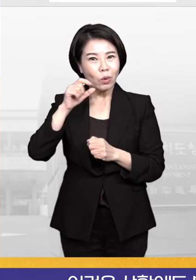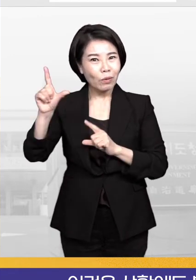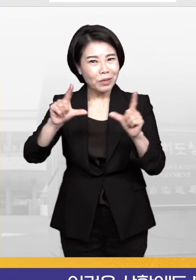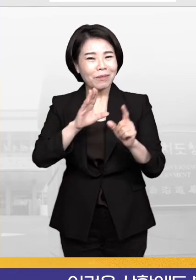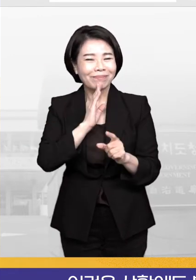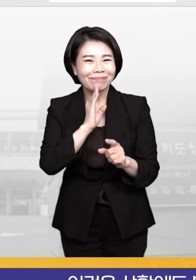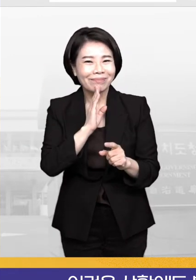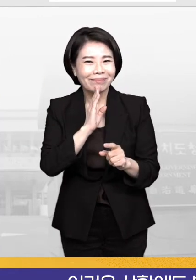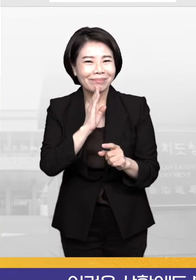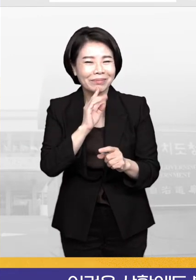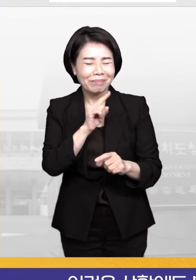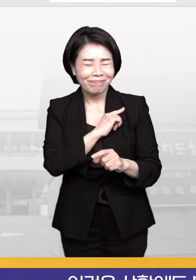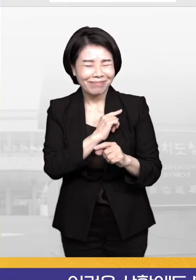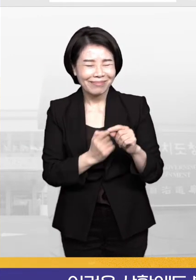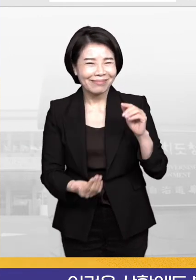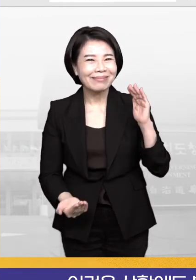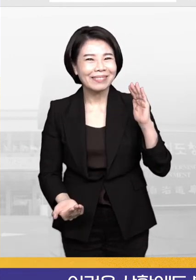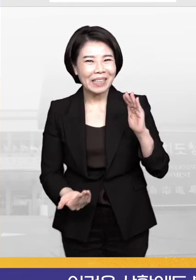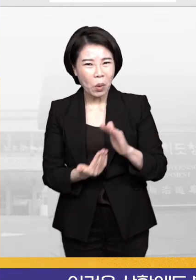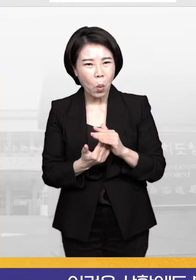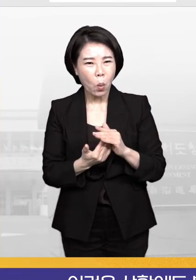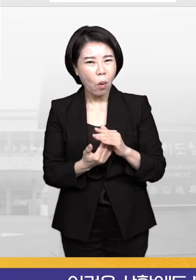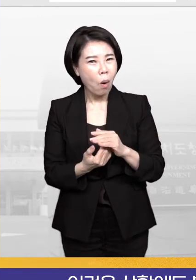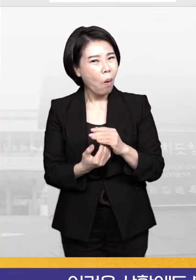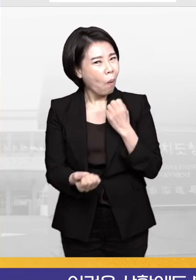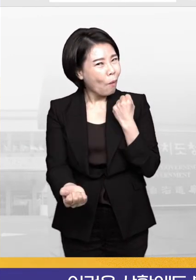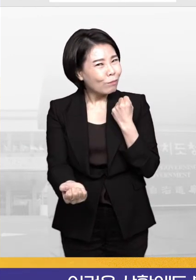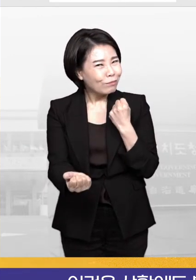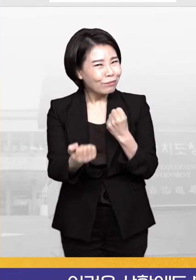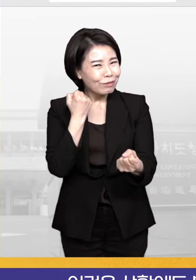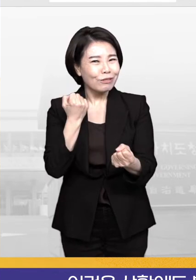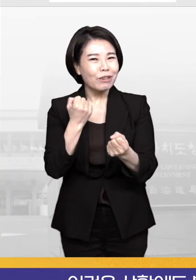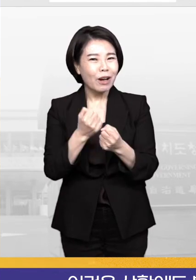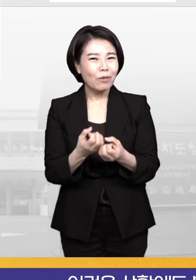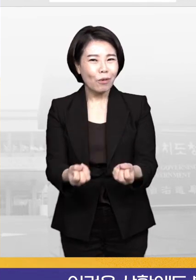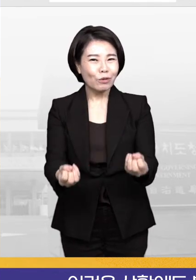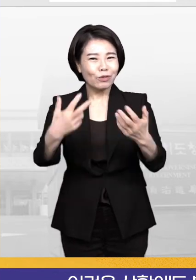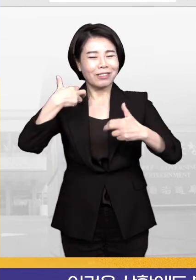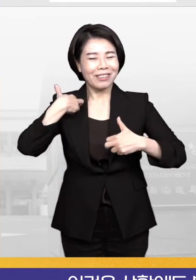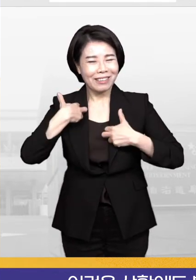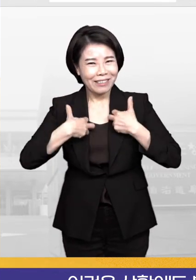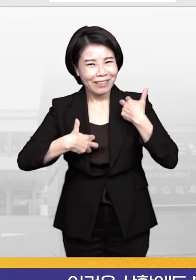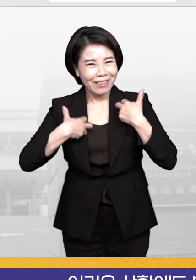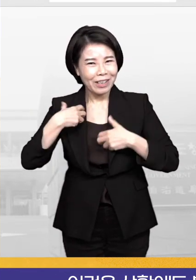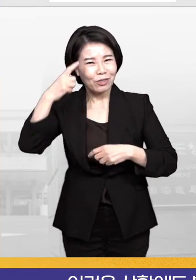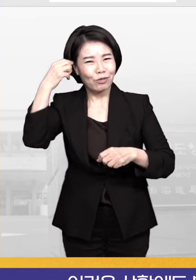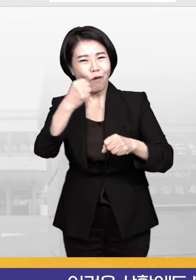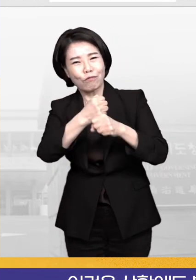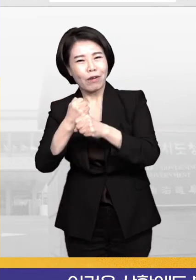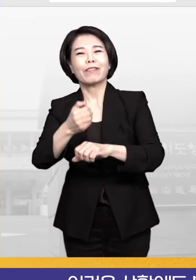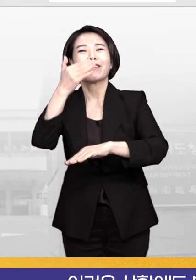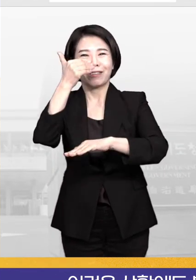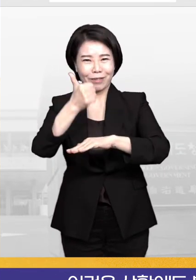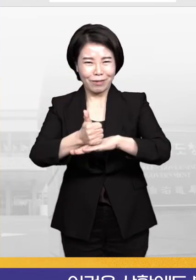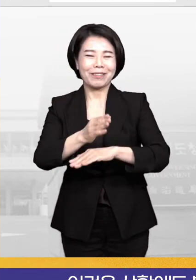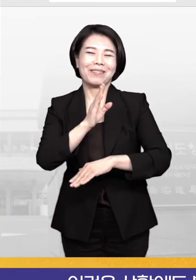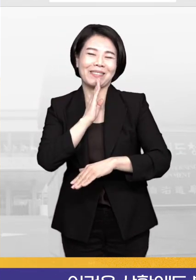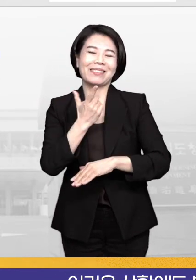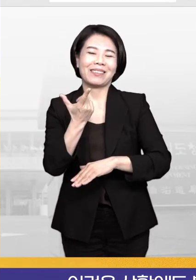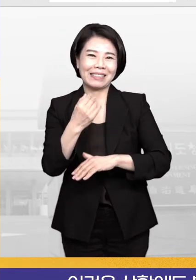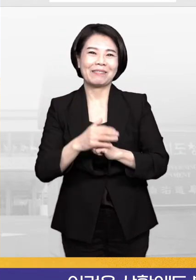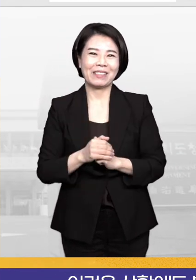상황에도 불구하고 최대한 이 상황에서 축제를 즐길 수 있는 방법을 잘 모색한 결과가 아닌가